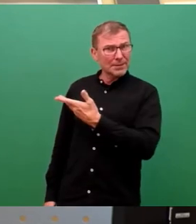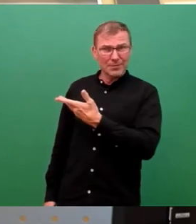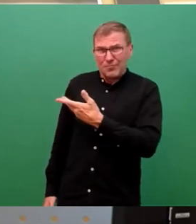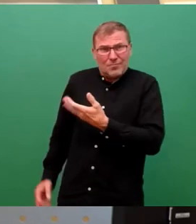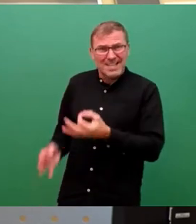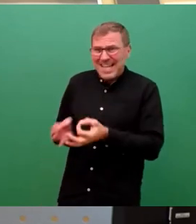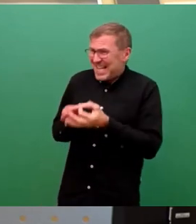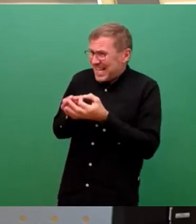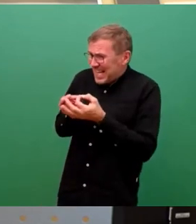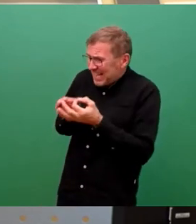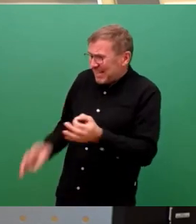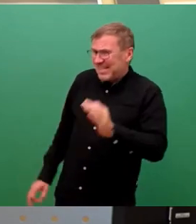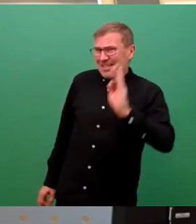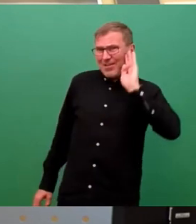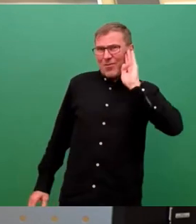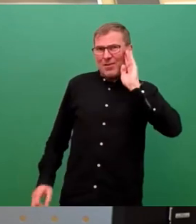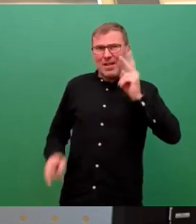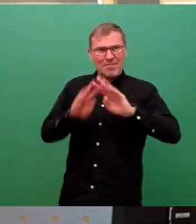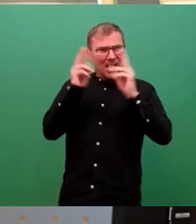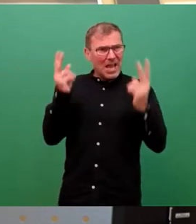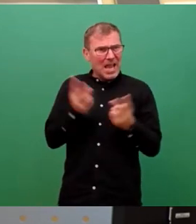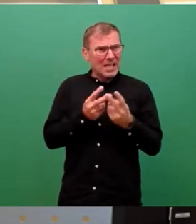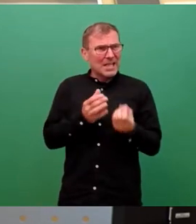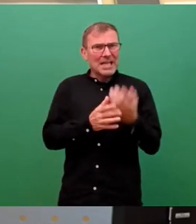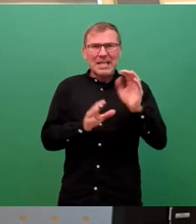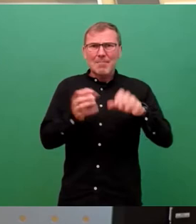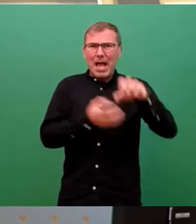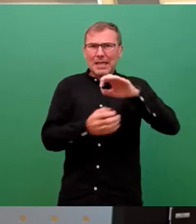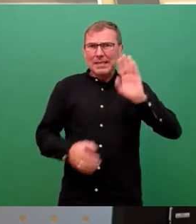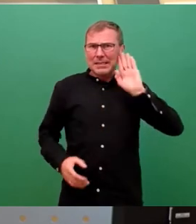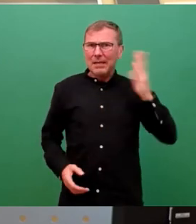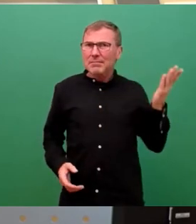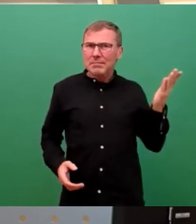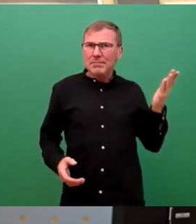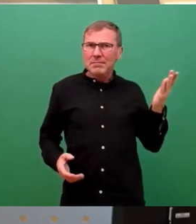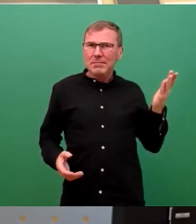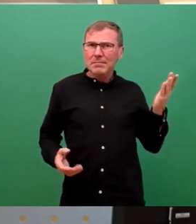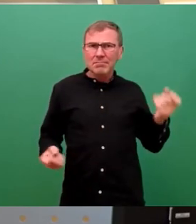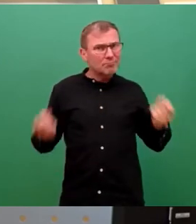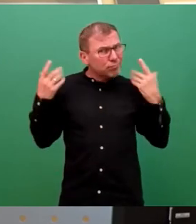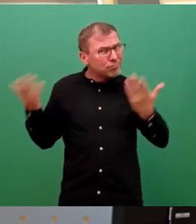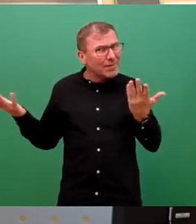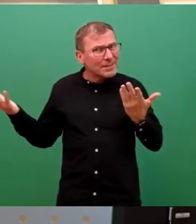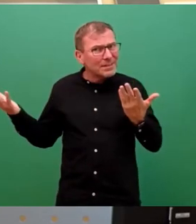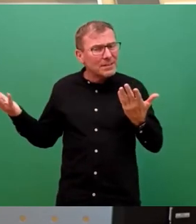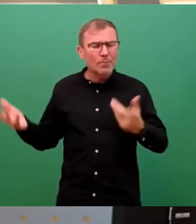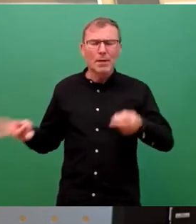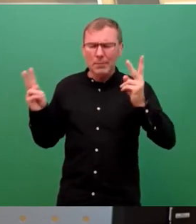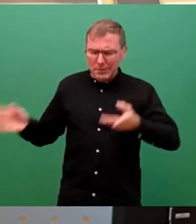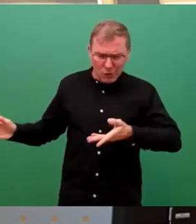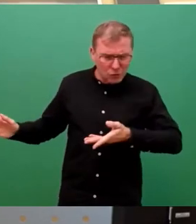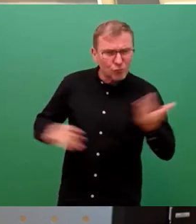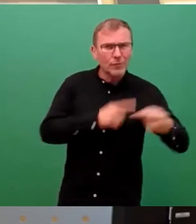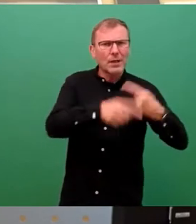von der das Leben auf der Erde bedrohenden Klimakrise verstanden? Was gescheitert ist, ist diese